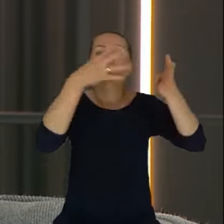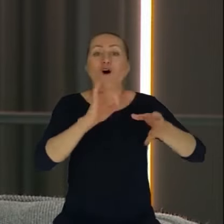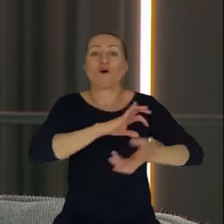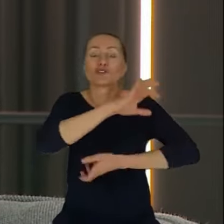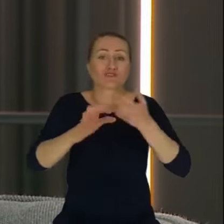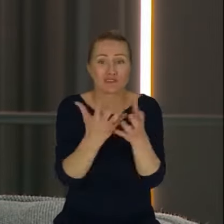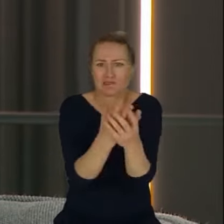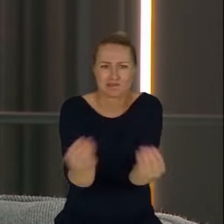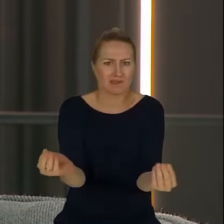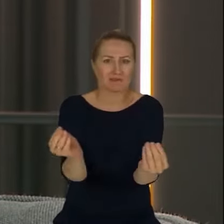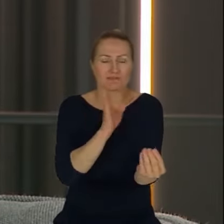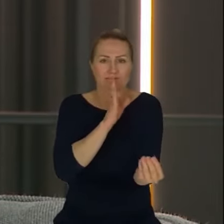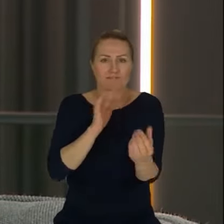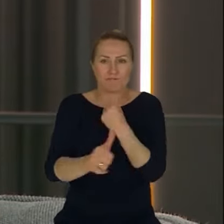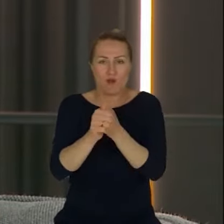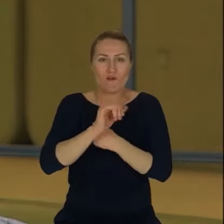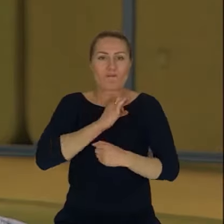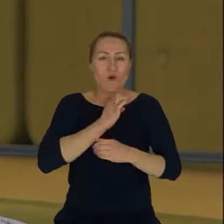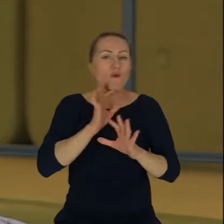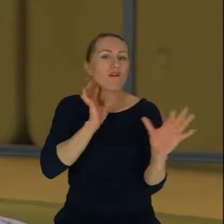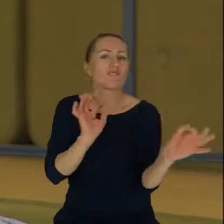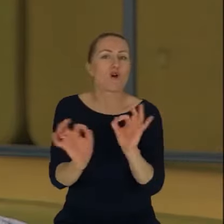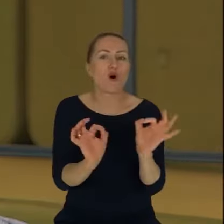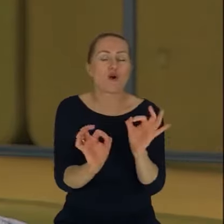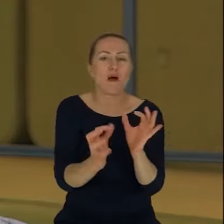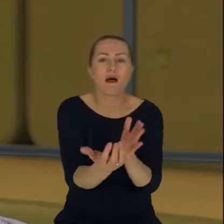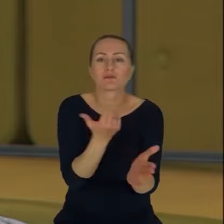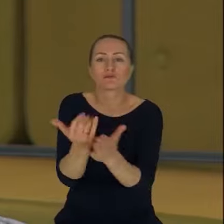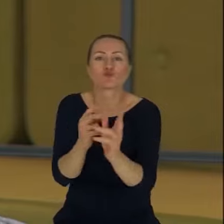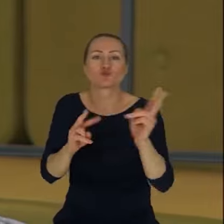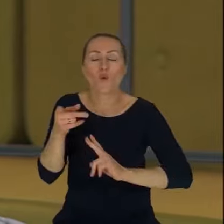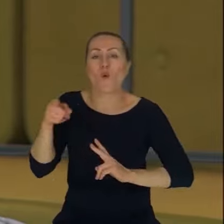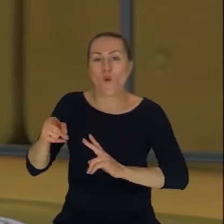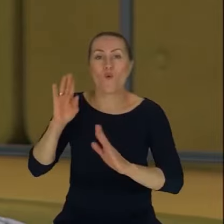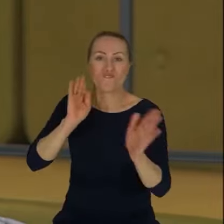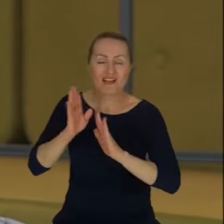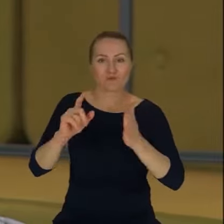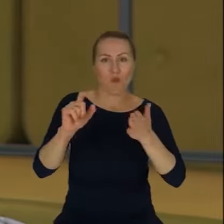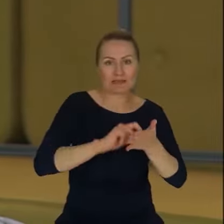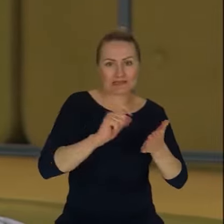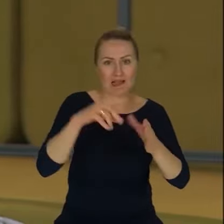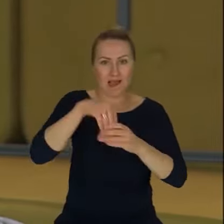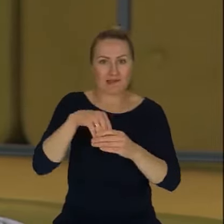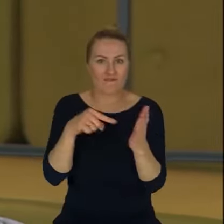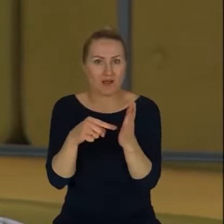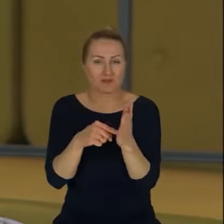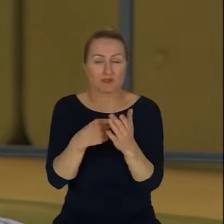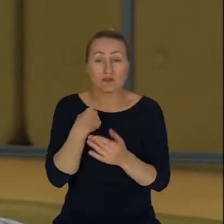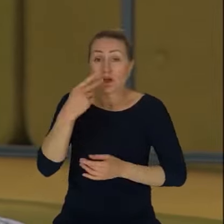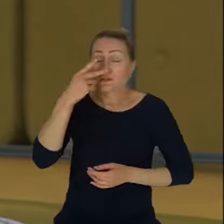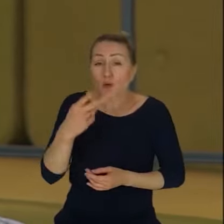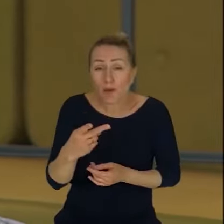źródło moich informacji to pozostawały social media właśnie, które, jak zobaczyłam wtedy bardzo jasno,